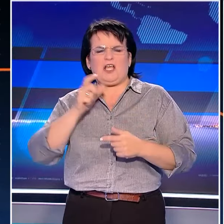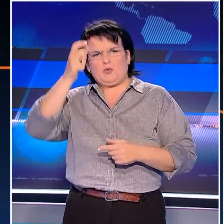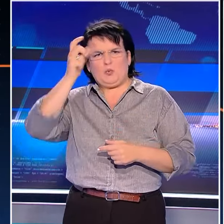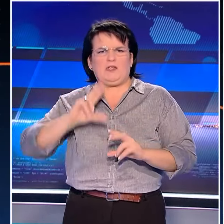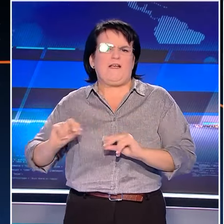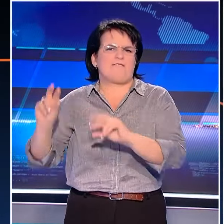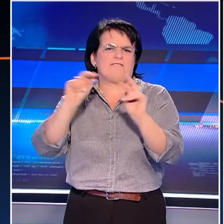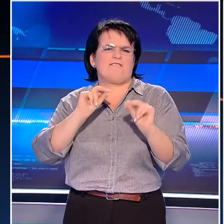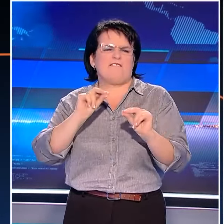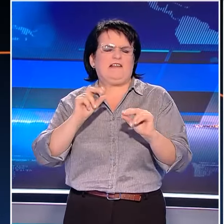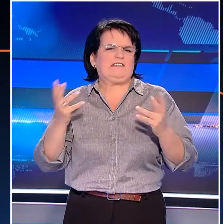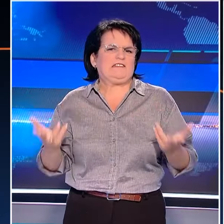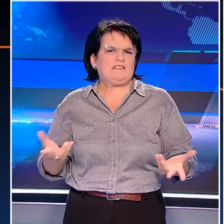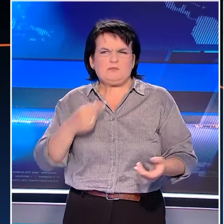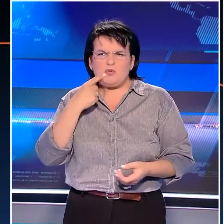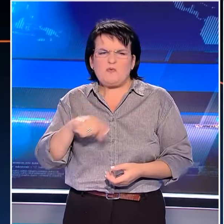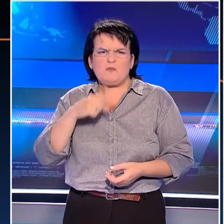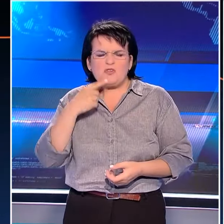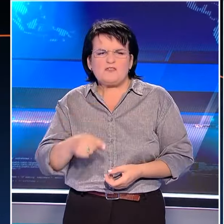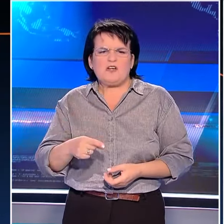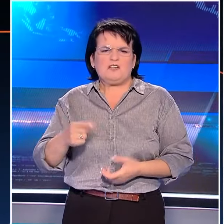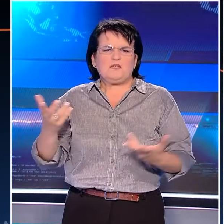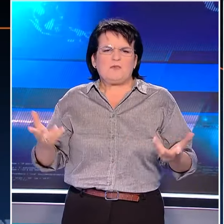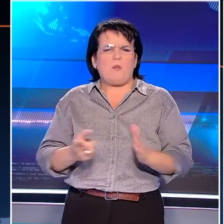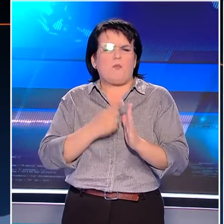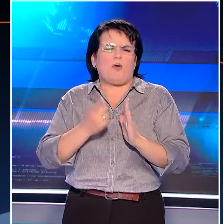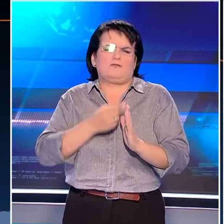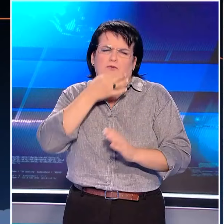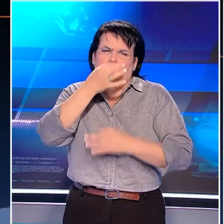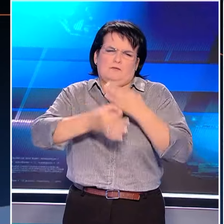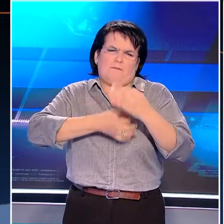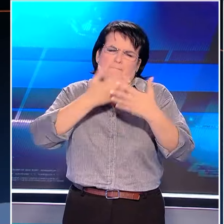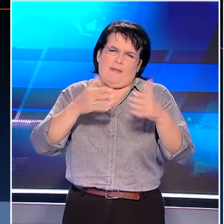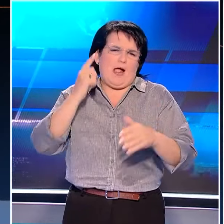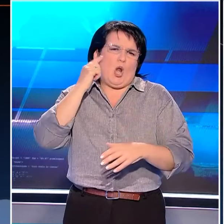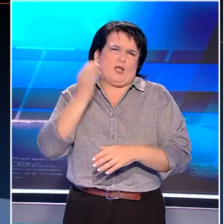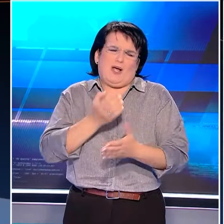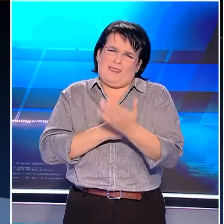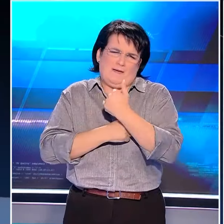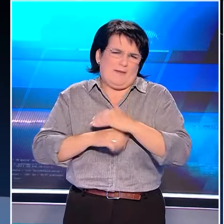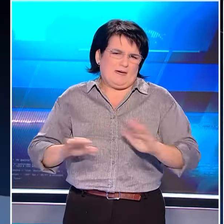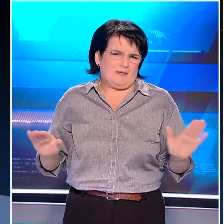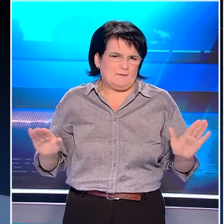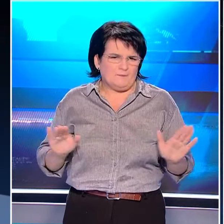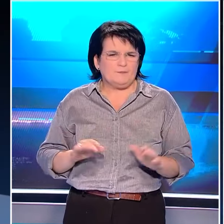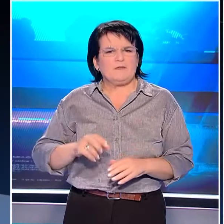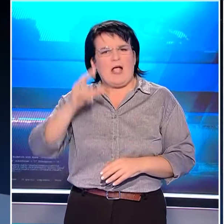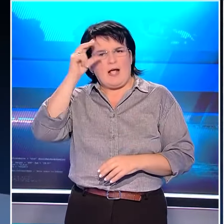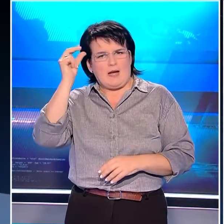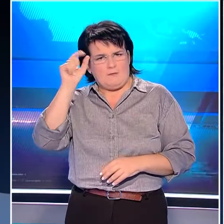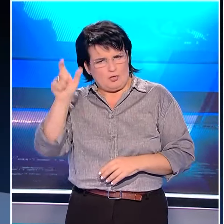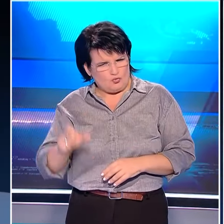Τούρκους. Είναι αδιανόητα όσα συμβαίνουν και έχω μιλήσει για αυτά πολλές φορές. Προειδοποίησης απίφθηνε όμως και ο Κώστας